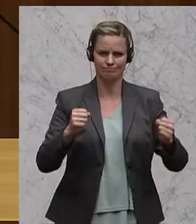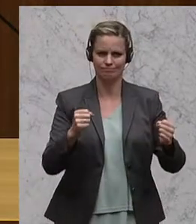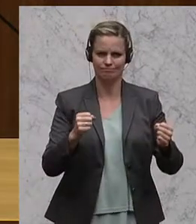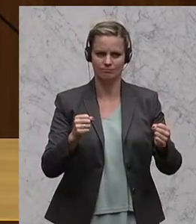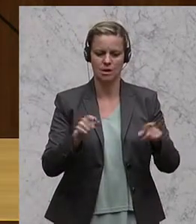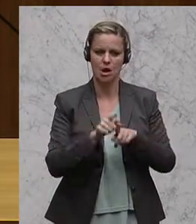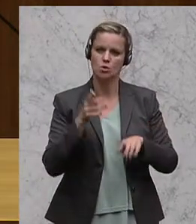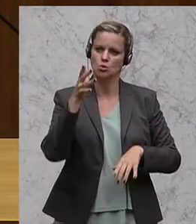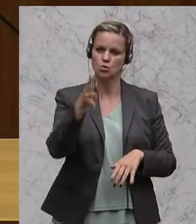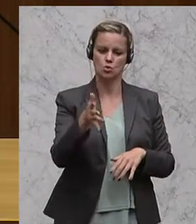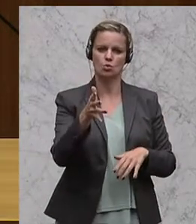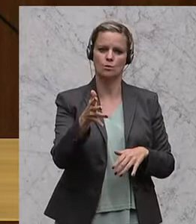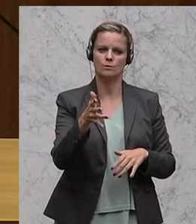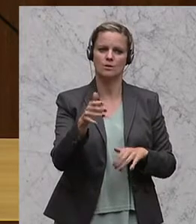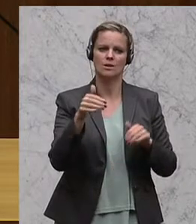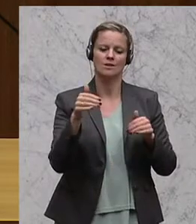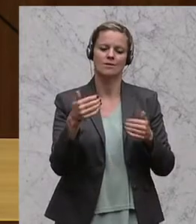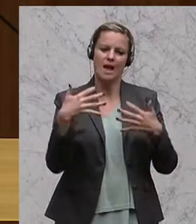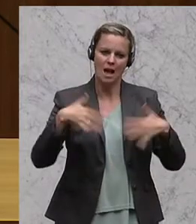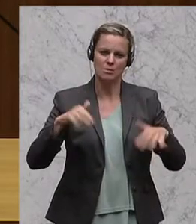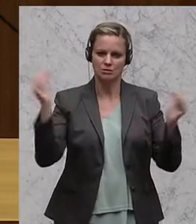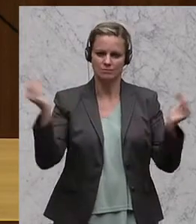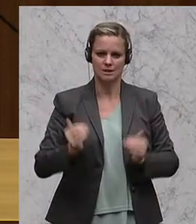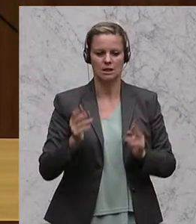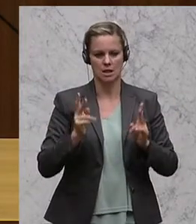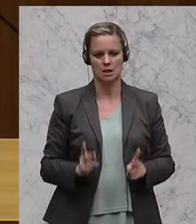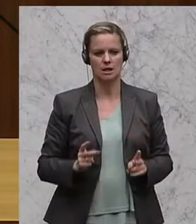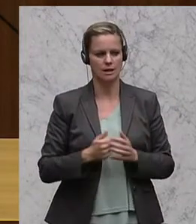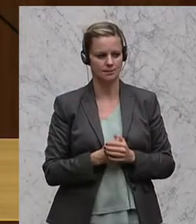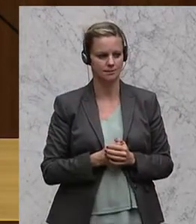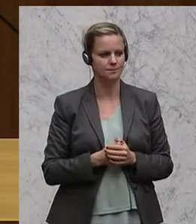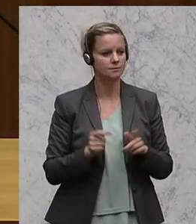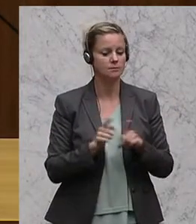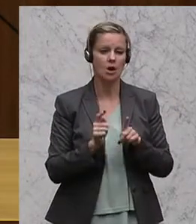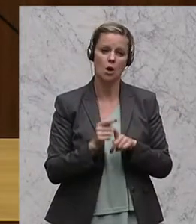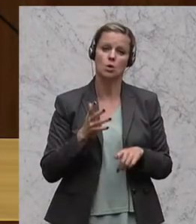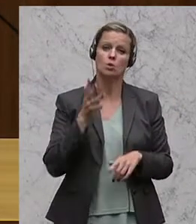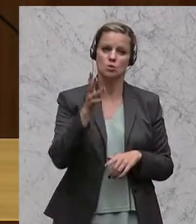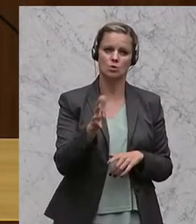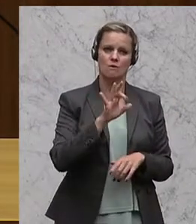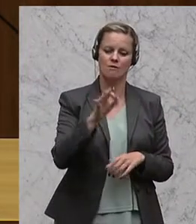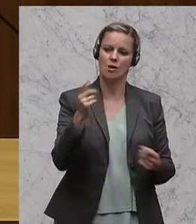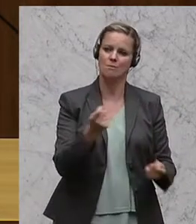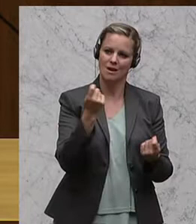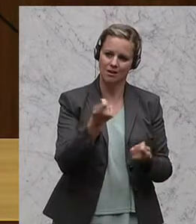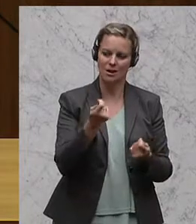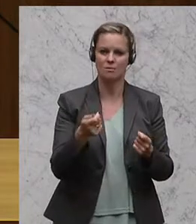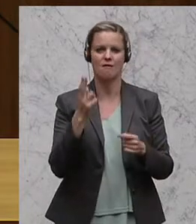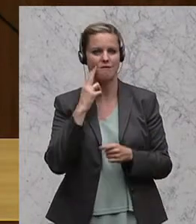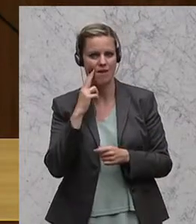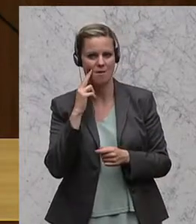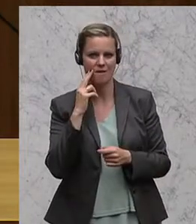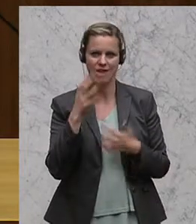auch in Zukunft, um die Arbeitslosigkeit zu senken. Es muss auch in Zukunft für Betriebe und Firmen